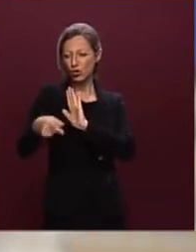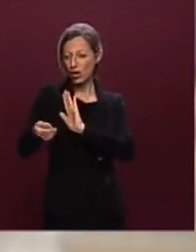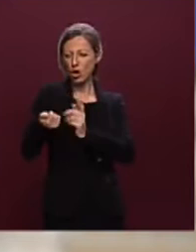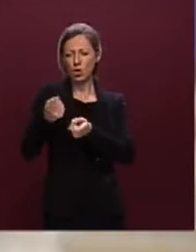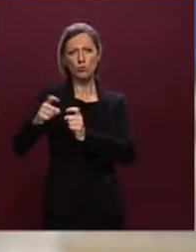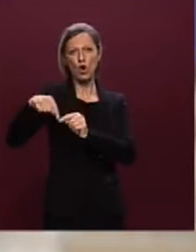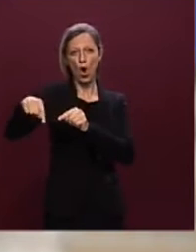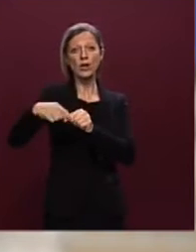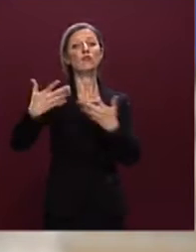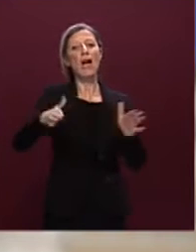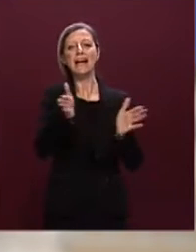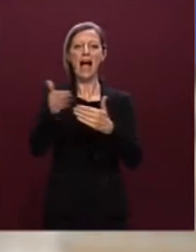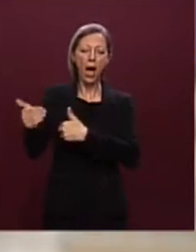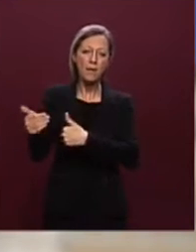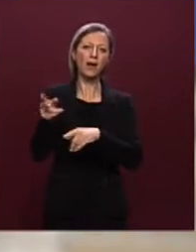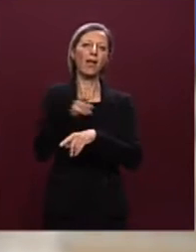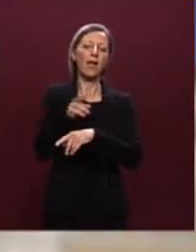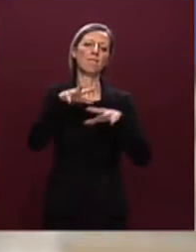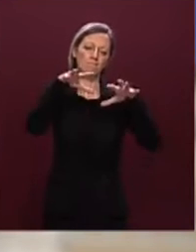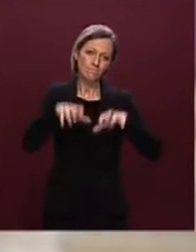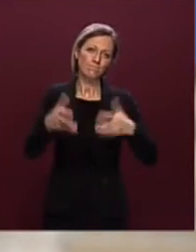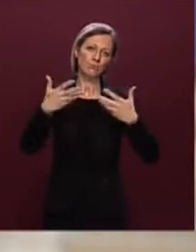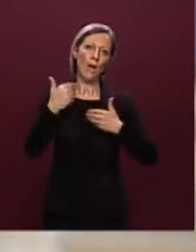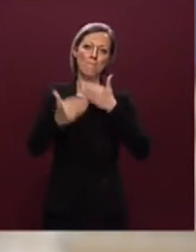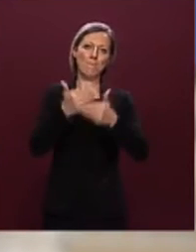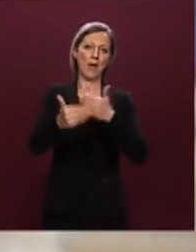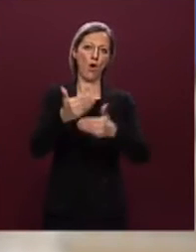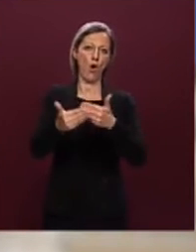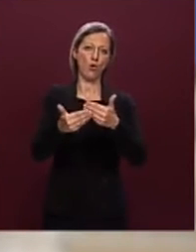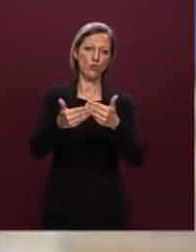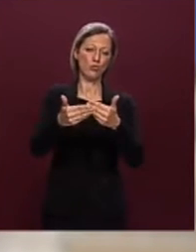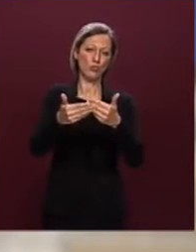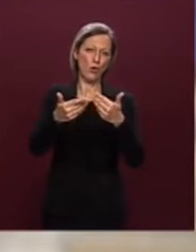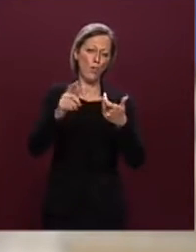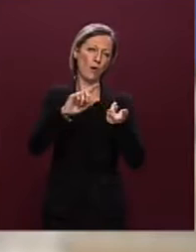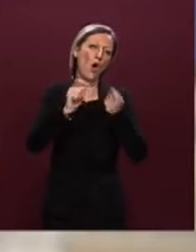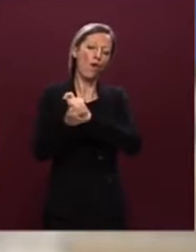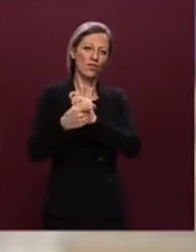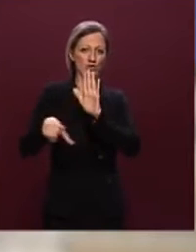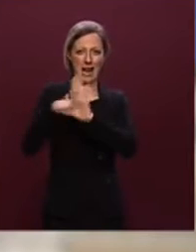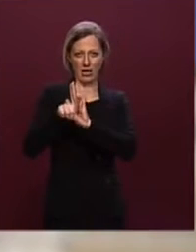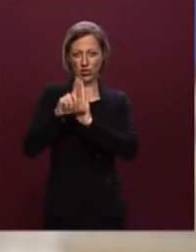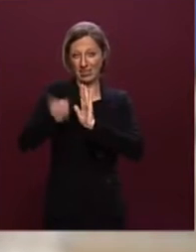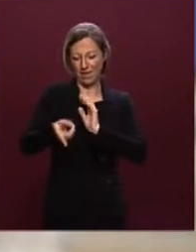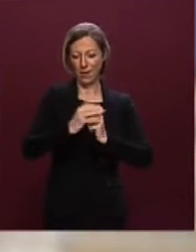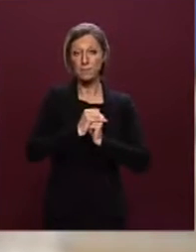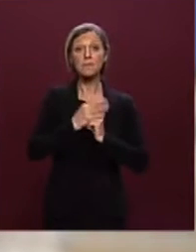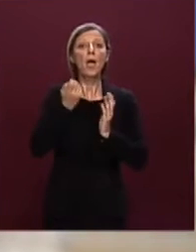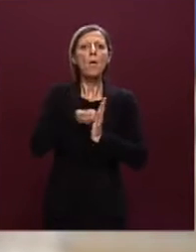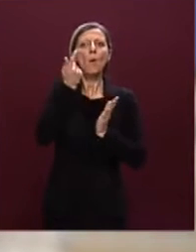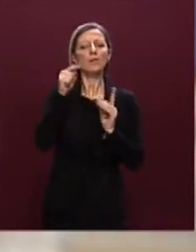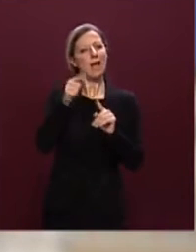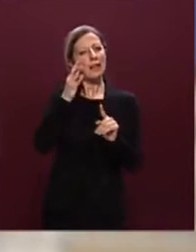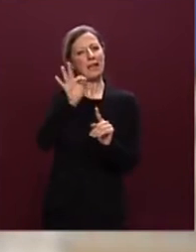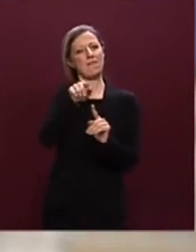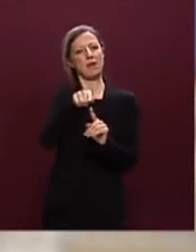per le quali le Camere sono impegnate appunto a questo percorso di conversione in legge. È importante fare questo